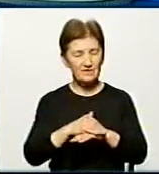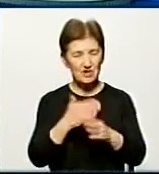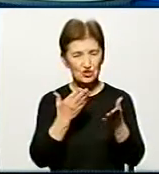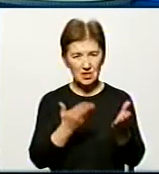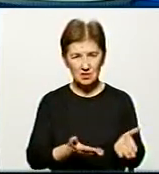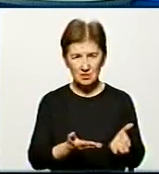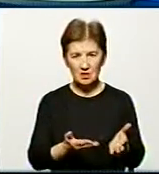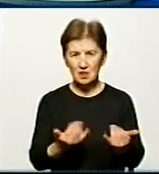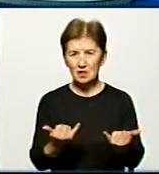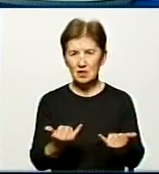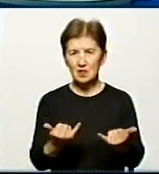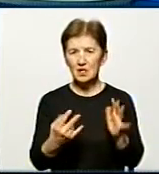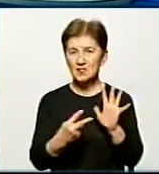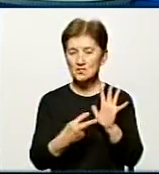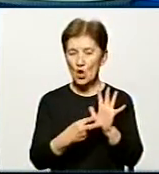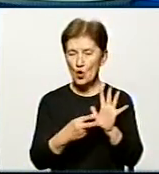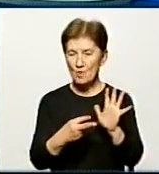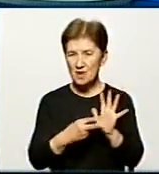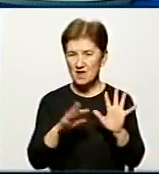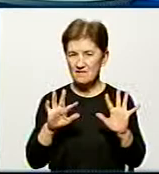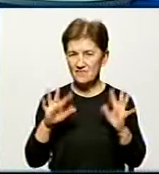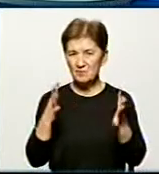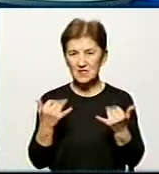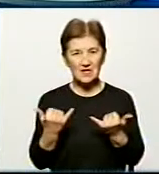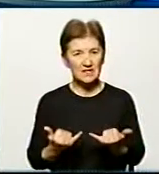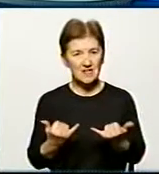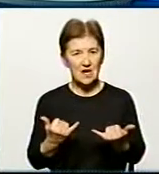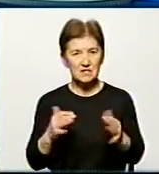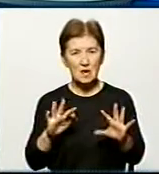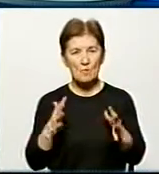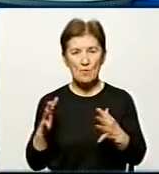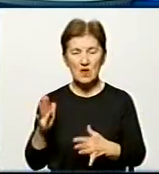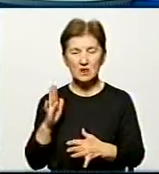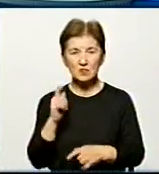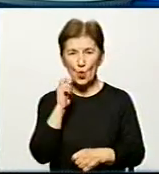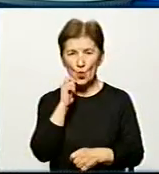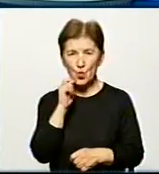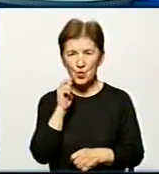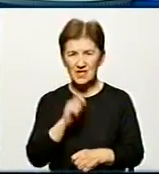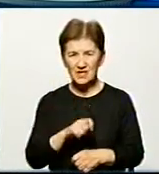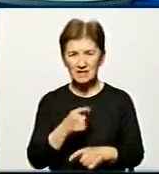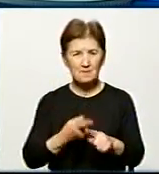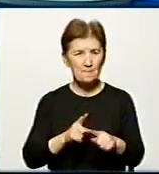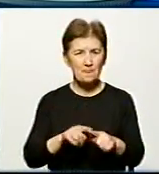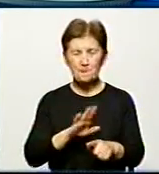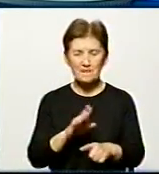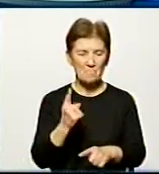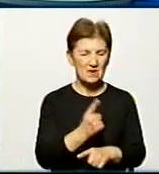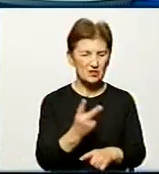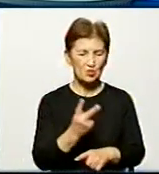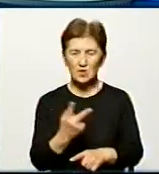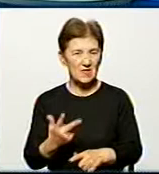вечір. Сьомий випадок насправді, тобто він на даний момент новоукраїнка, це не в першій, не в другій, не в третій.